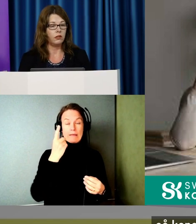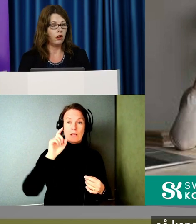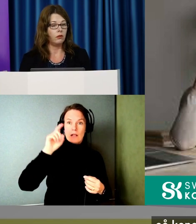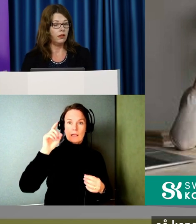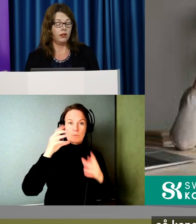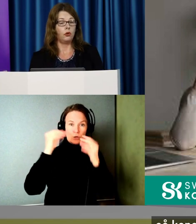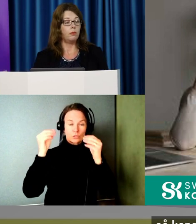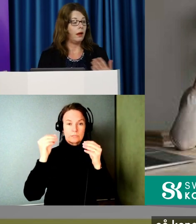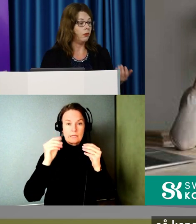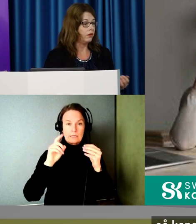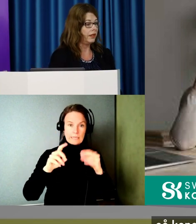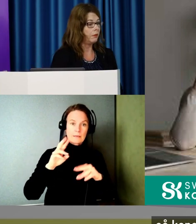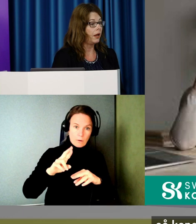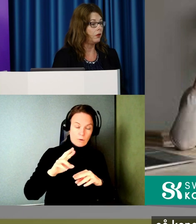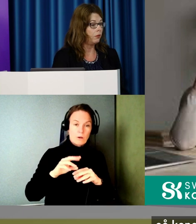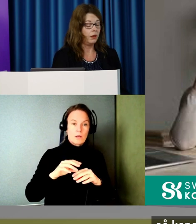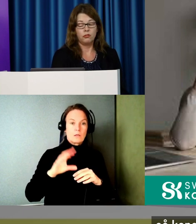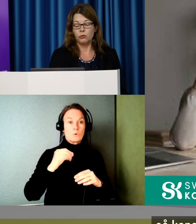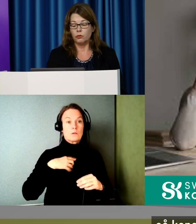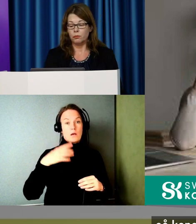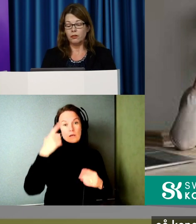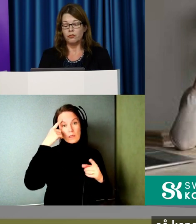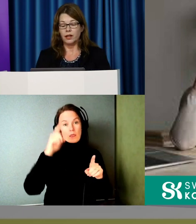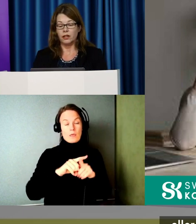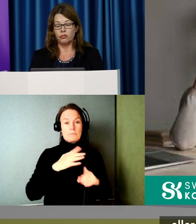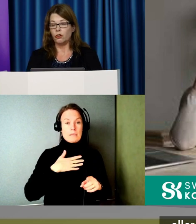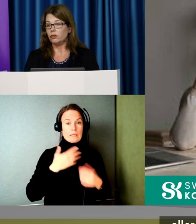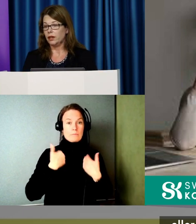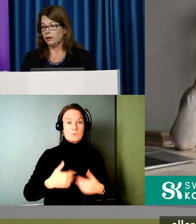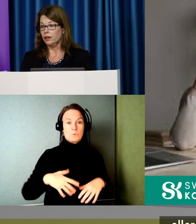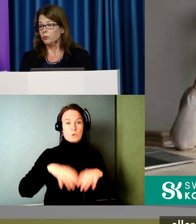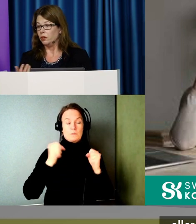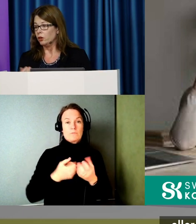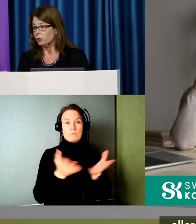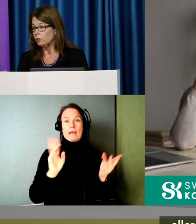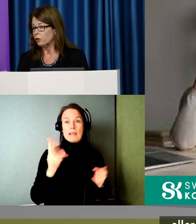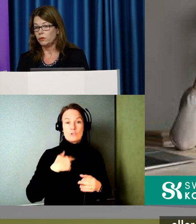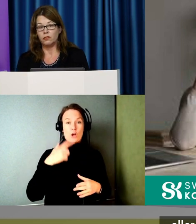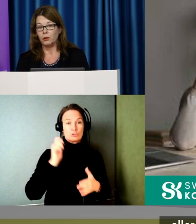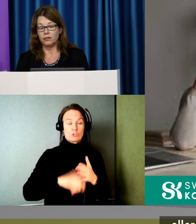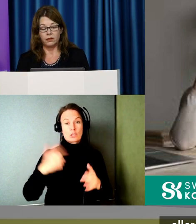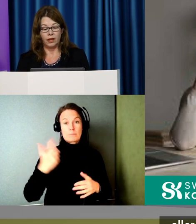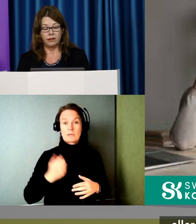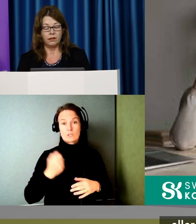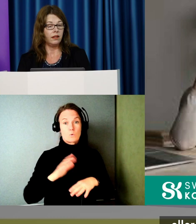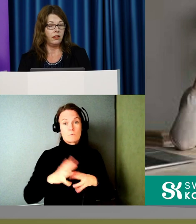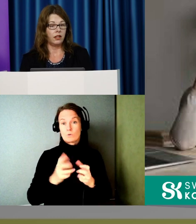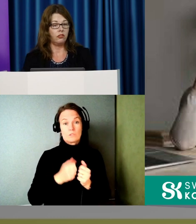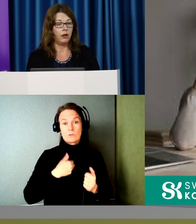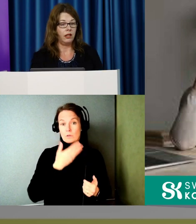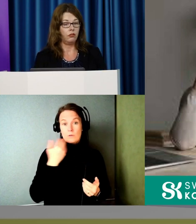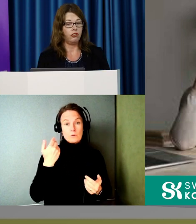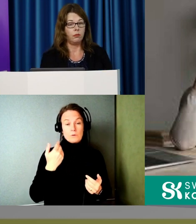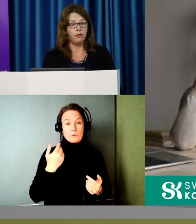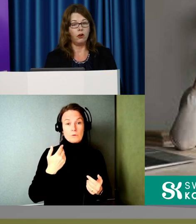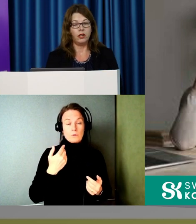ställer så att jag har gått med på att dela med mig av mina personuppgifter. Eller jag startade en prenumeration på någonting som jag inte har tänkt. Jag